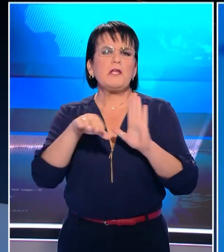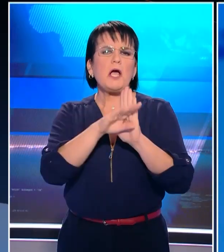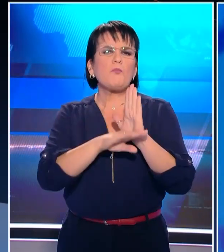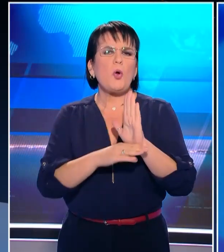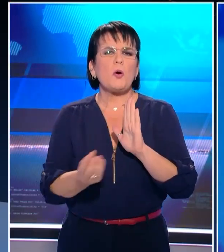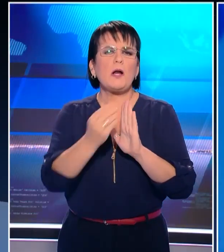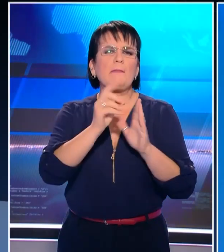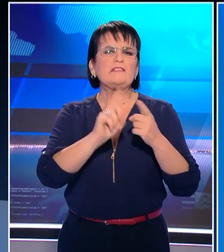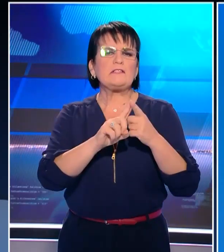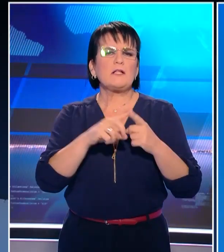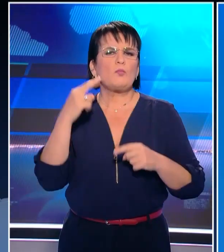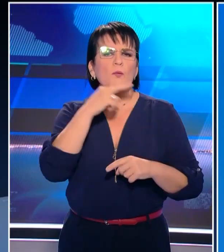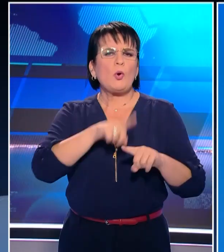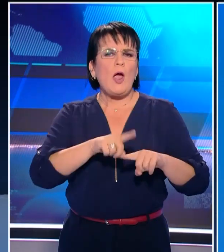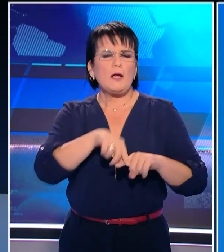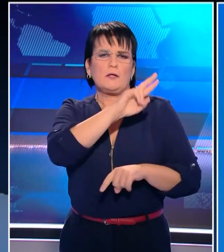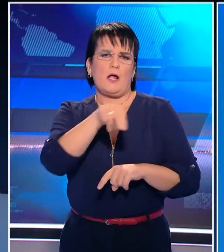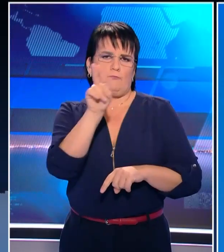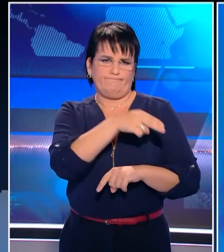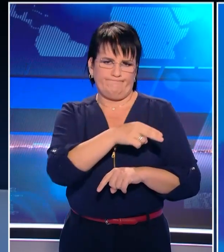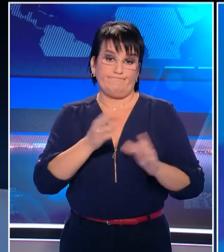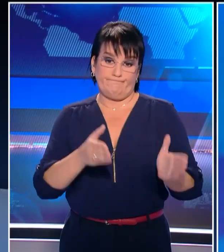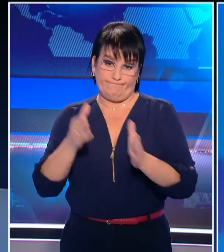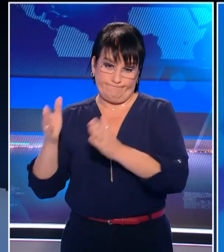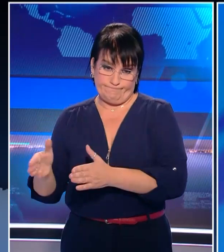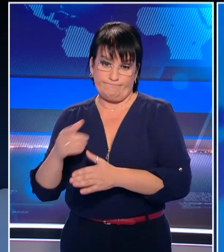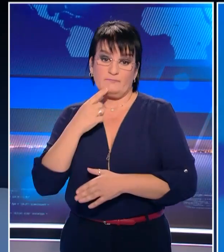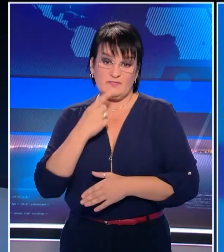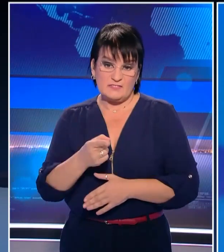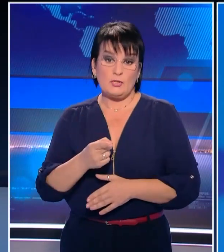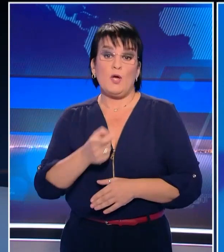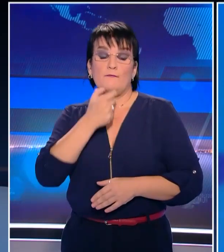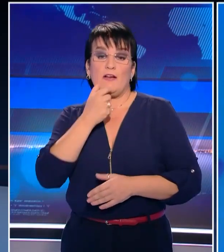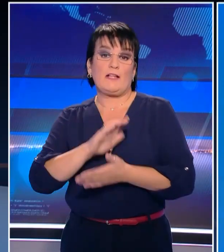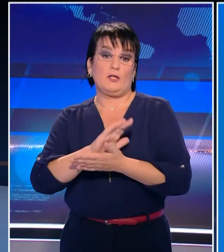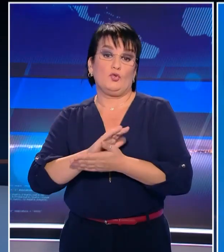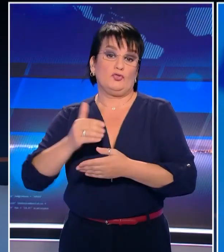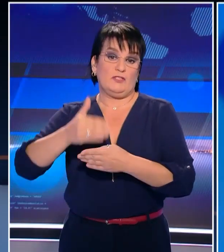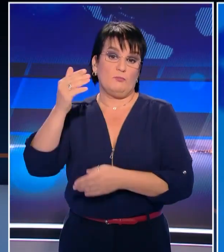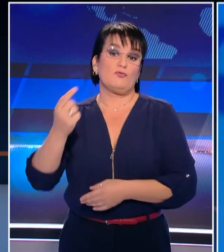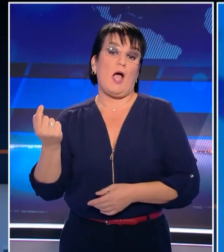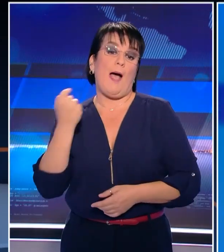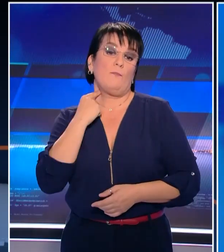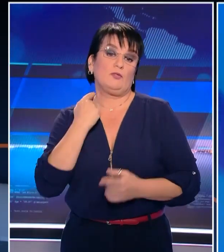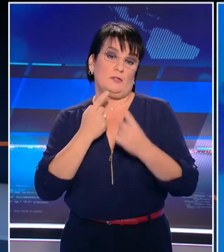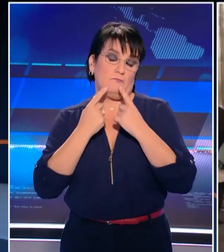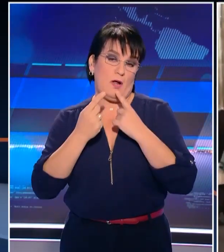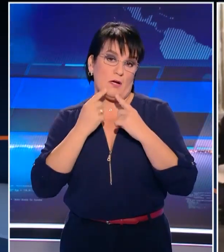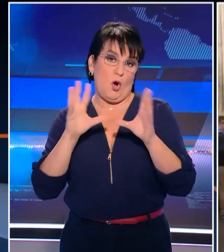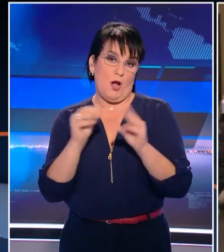συνάντησή του με τον Κυριάκο Μητσοτάκη. Από τυχημένη διπλωματία που του γύρισε, μπούμερανγκ, σχολιάζει ο βρετανικός τύπος.